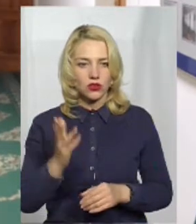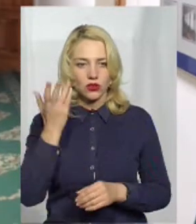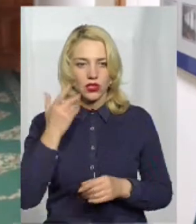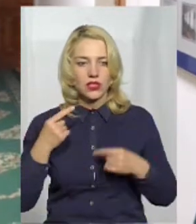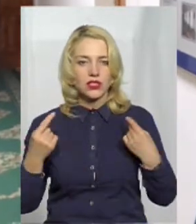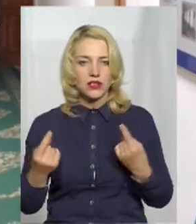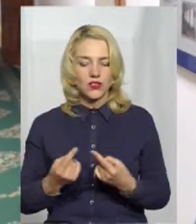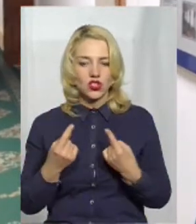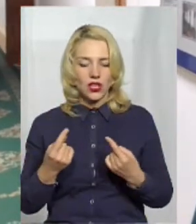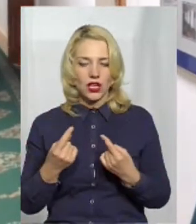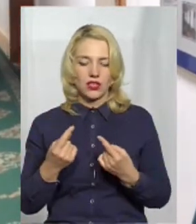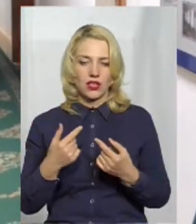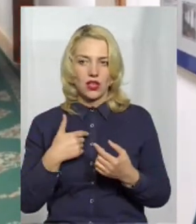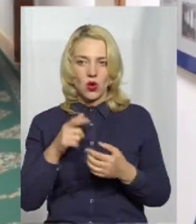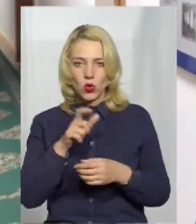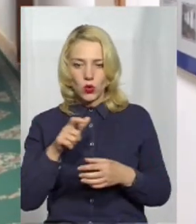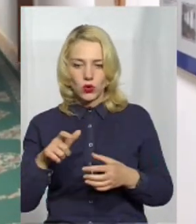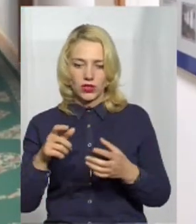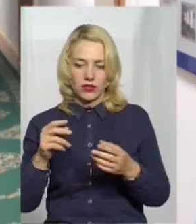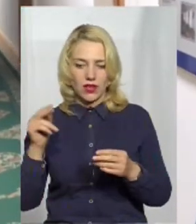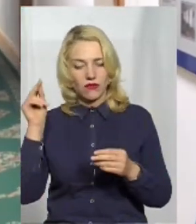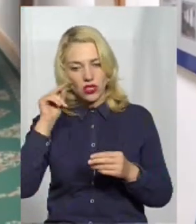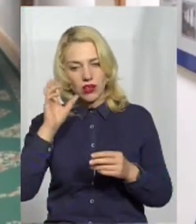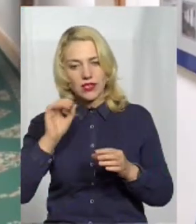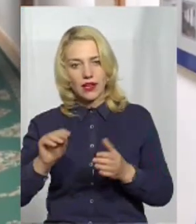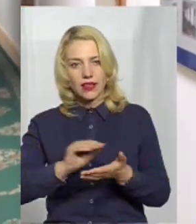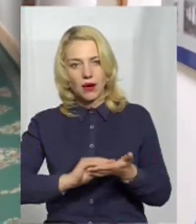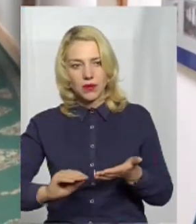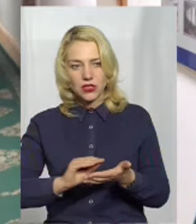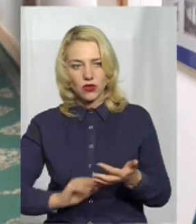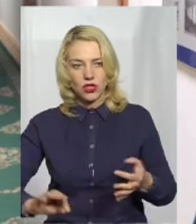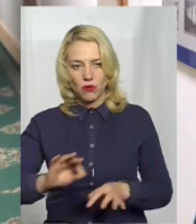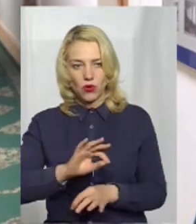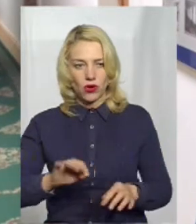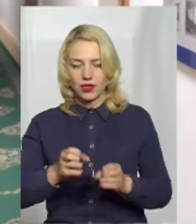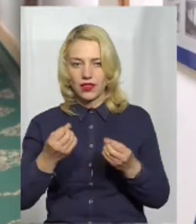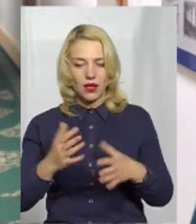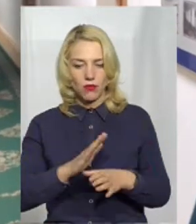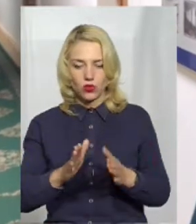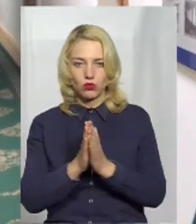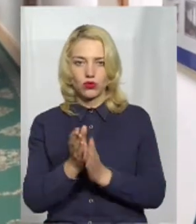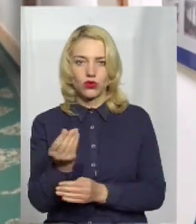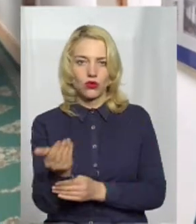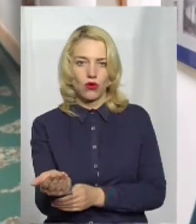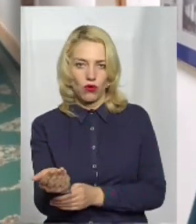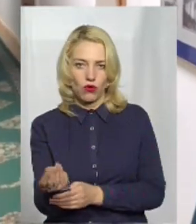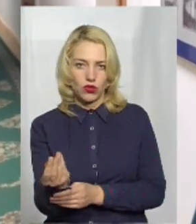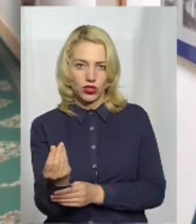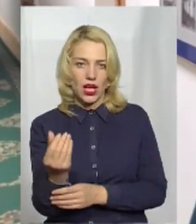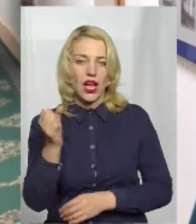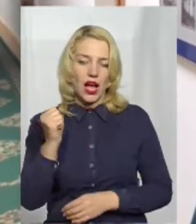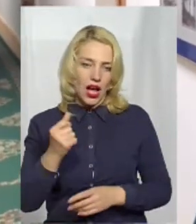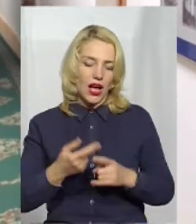громадські організації навчаються написання проєктів. Не просто просять кошти на